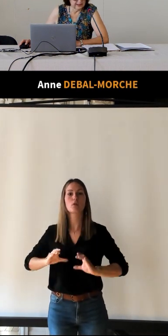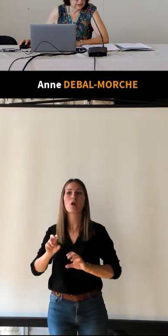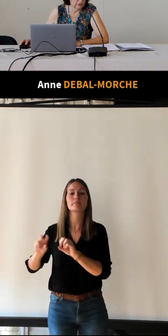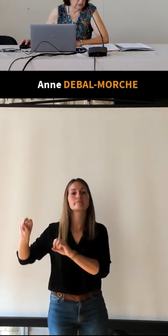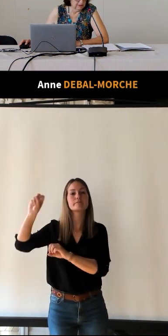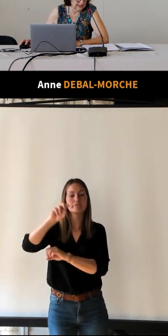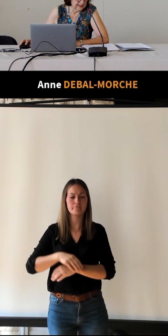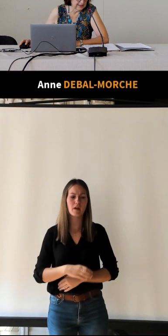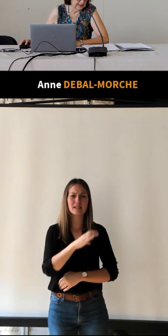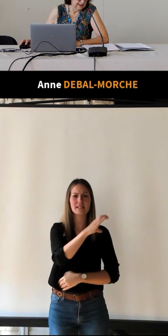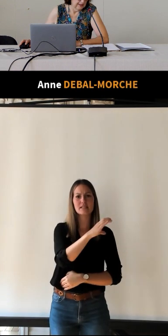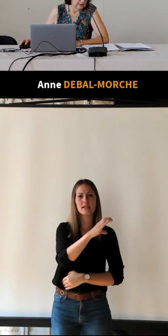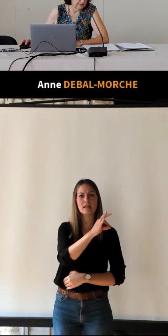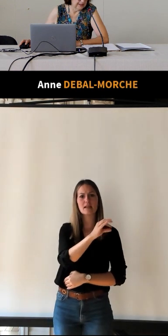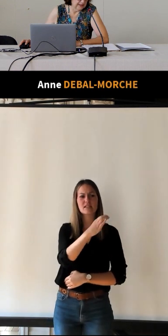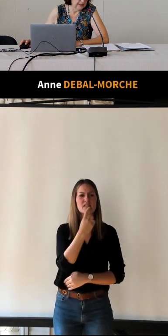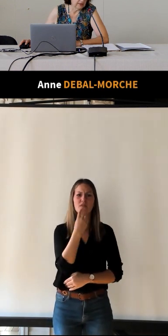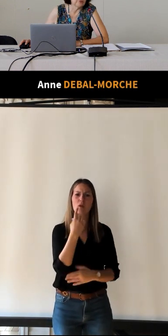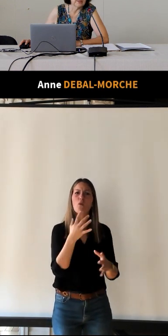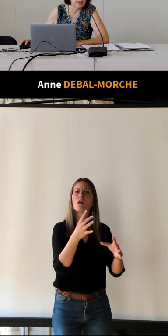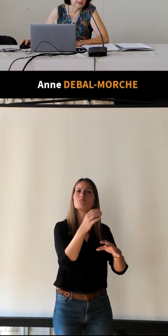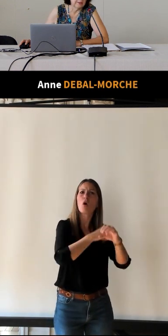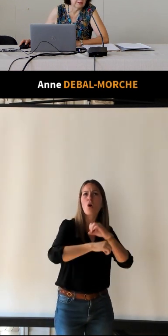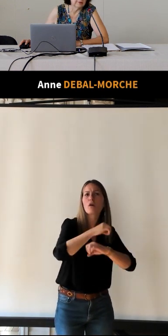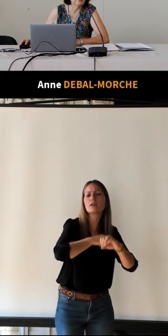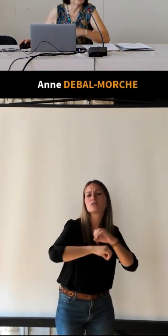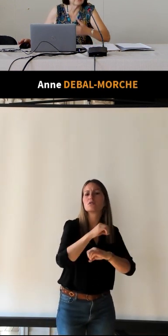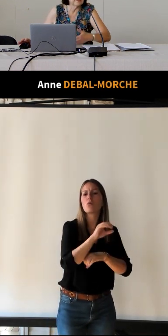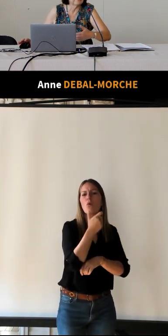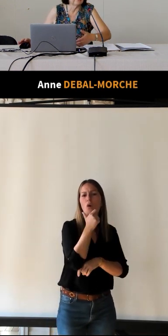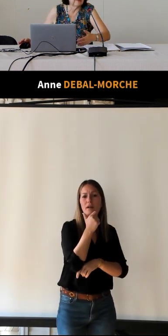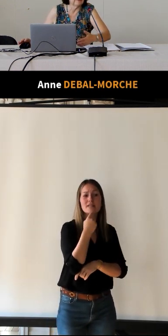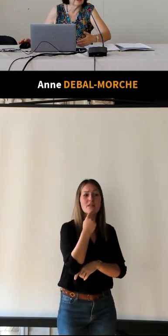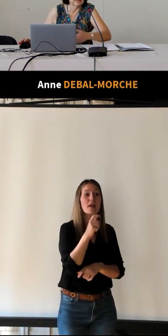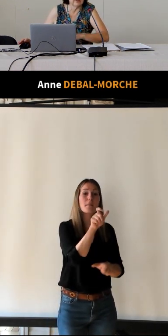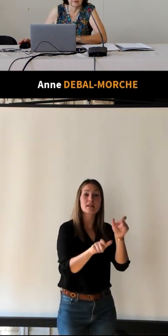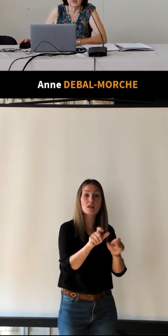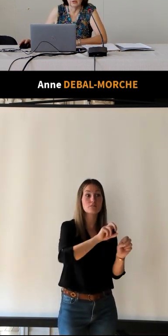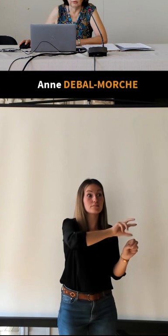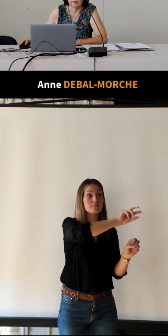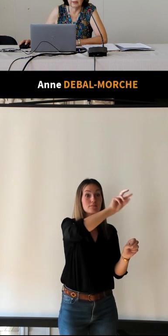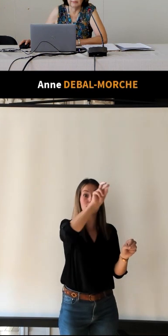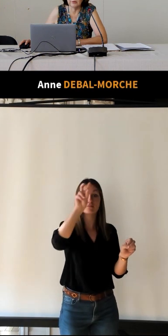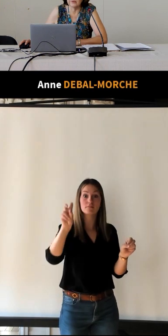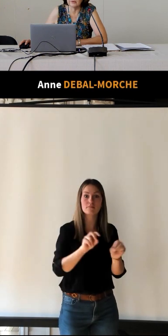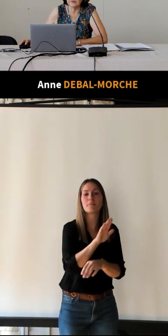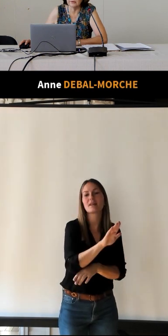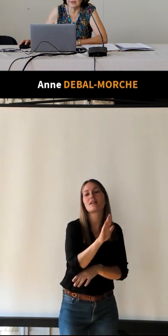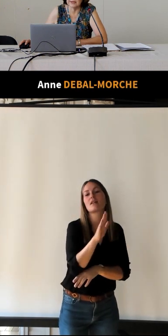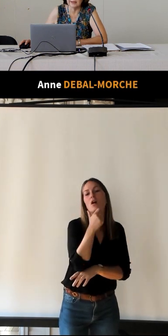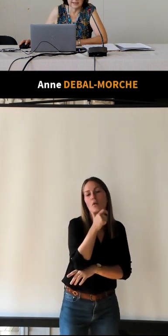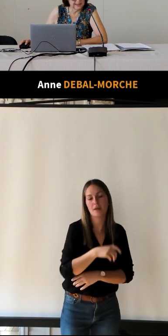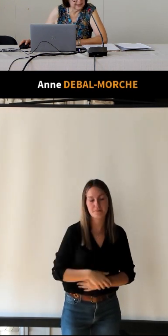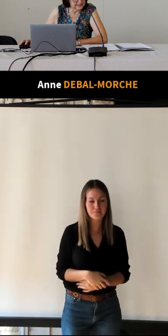organisation anglaise cycliste touring club. Donc là aussi, on va voir l'importance